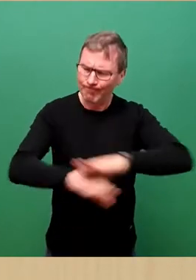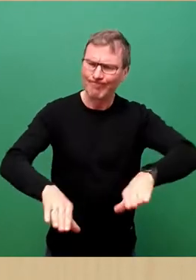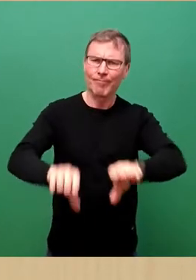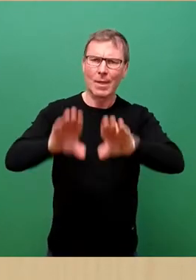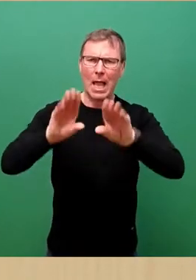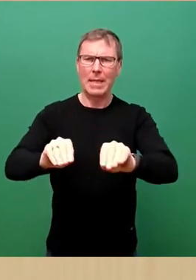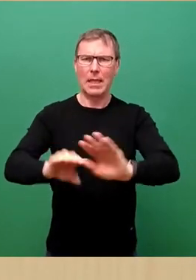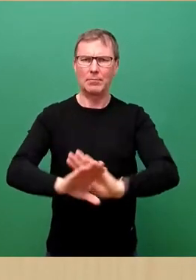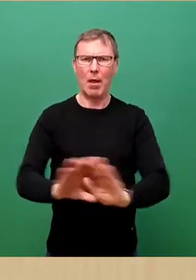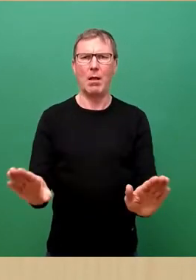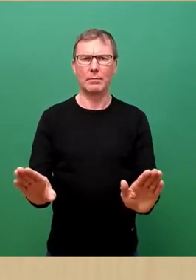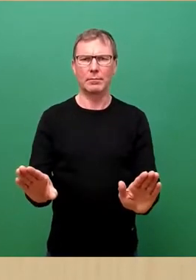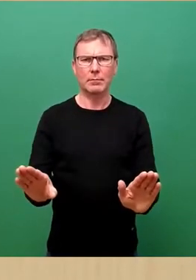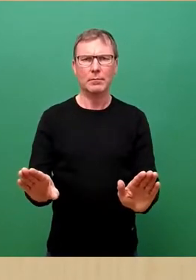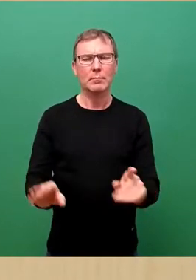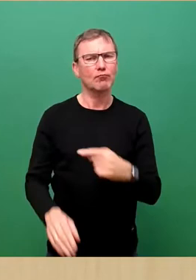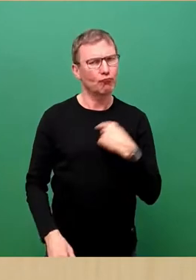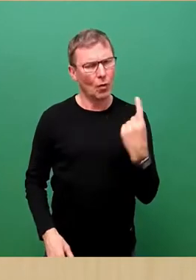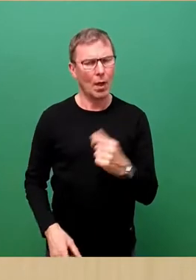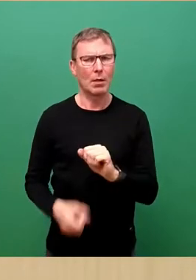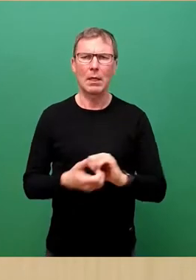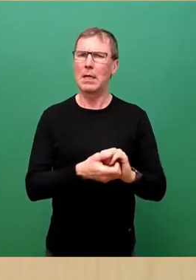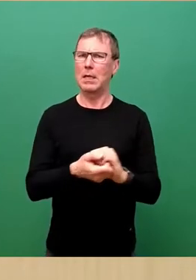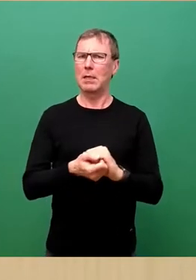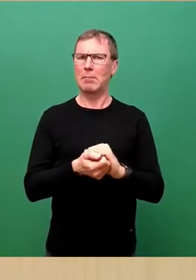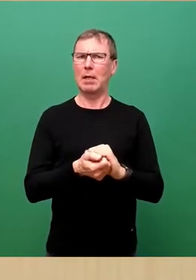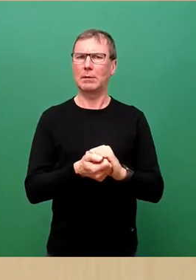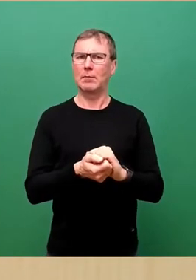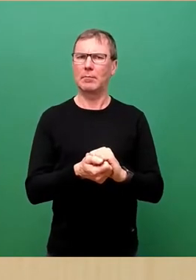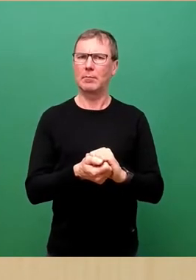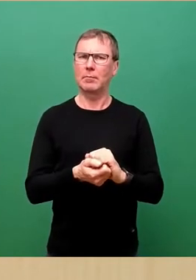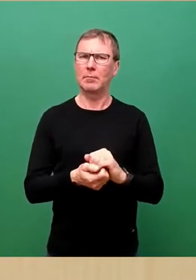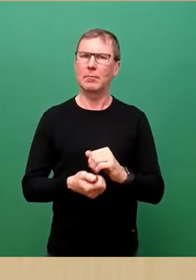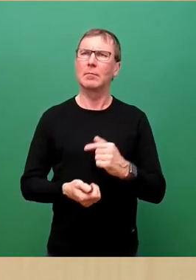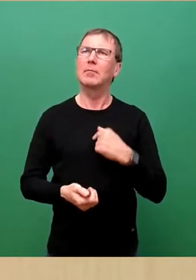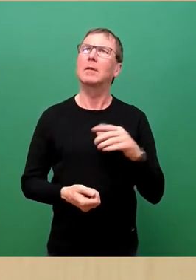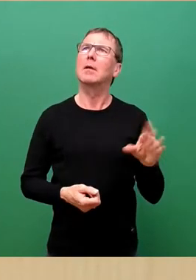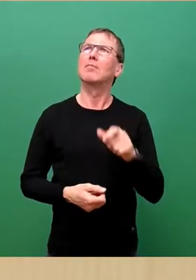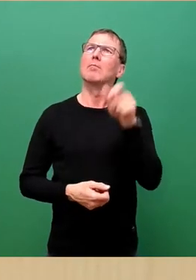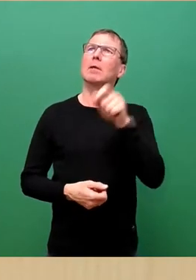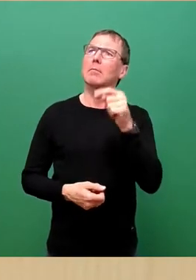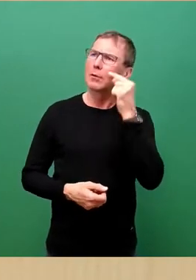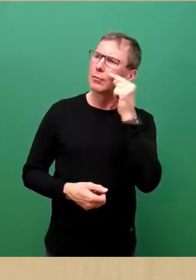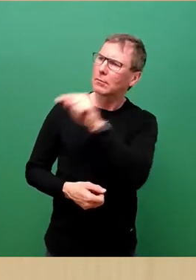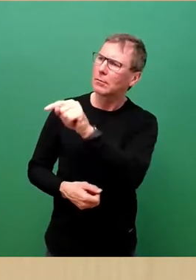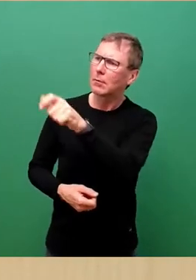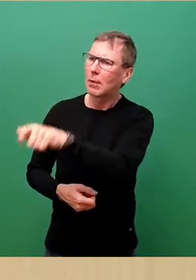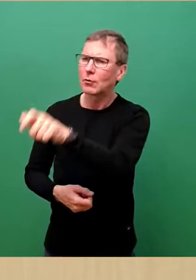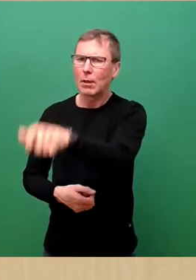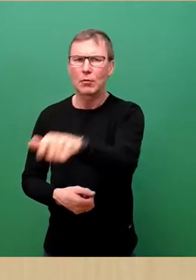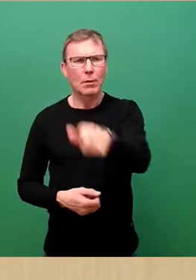so haben wir doch alle gemeinsam unseren Mitmenschen im Blick. Wir